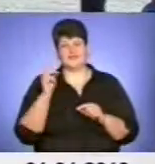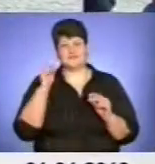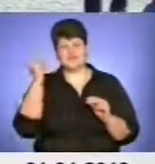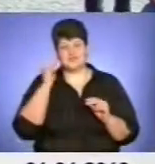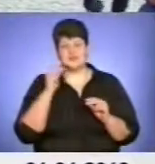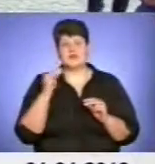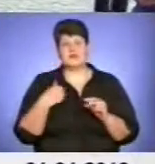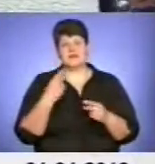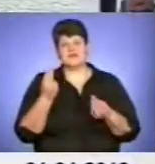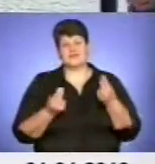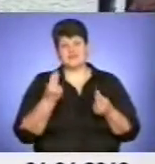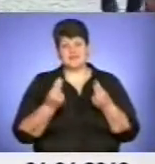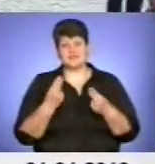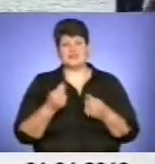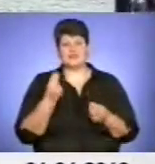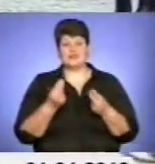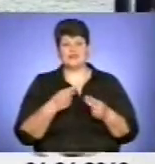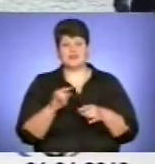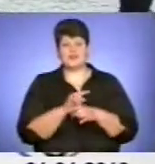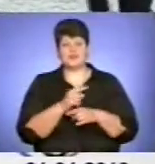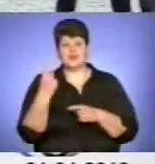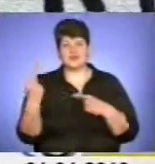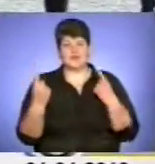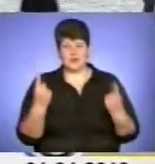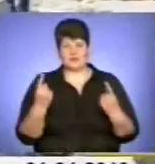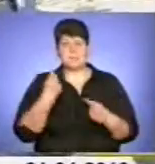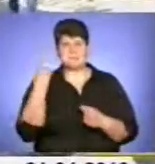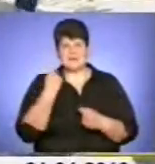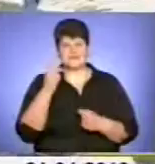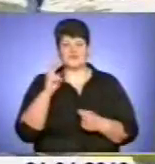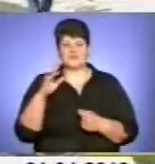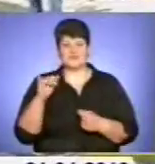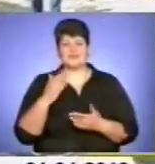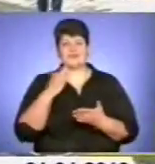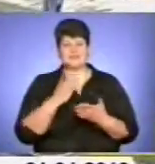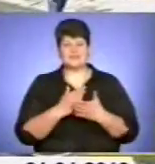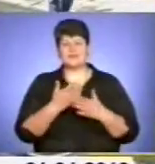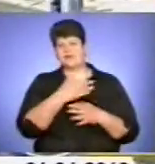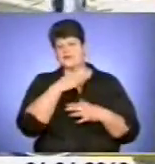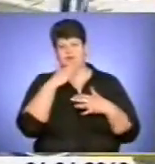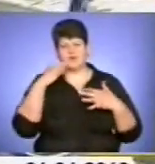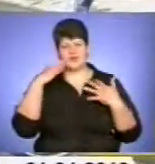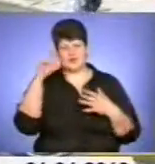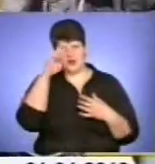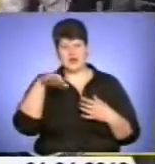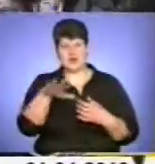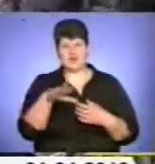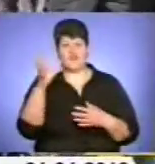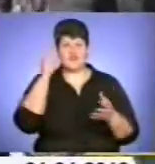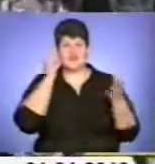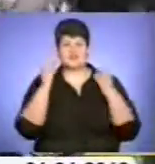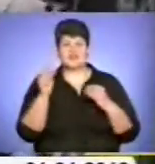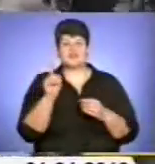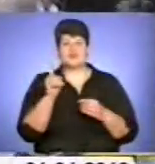веселитися, жартувати і обдурювати один одного саме першого квітня існує в дуже багатьох країнах. Вважали, що в